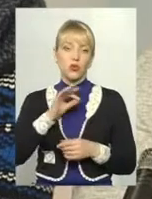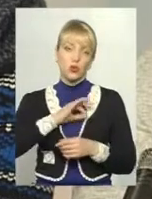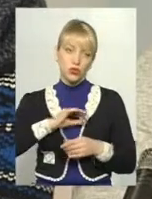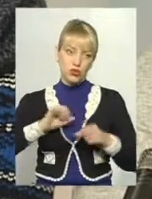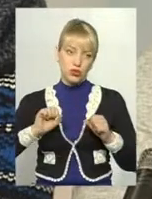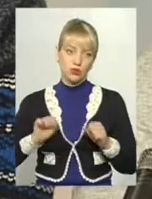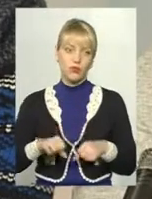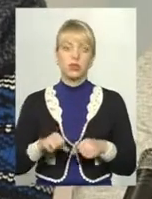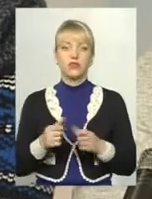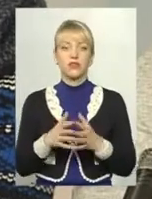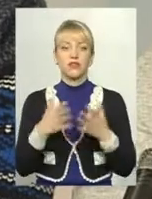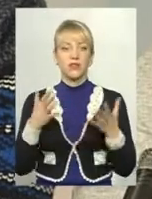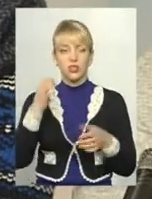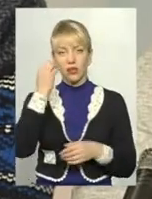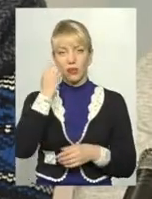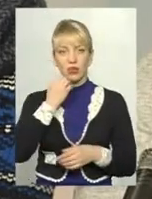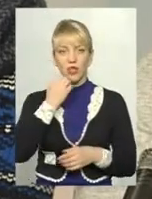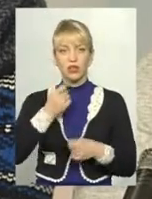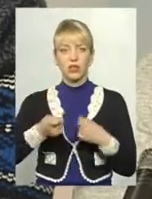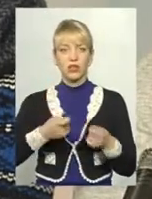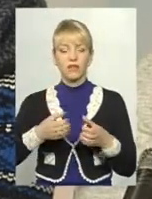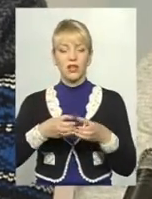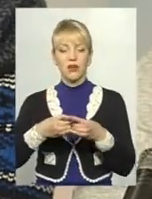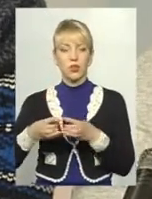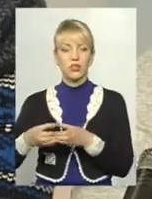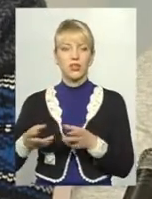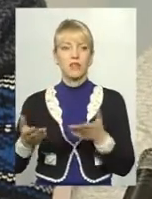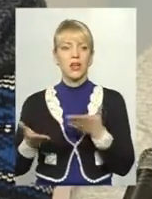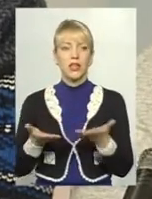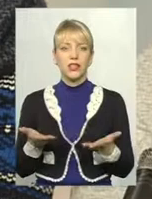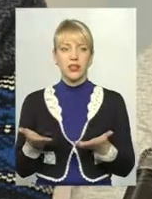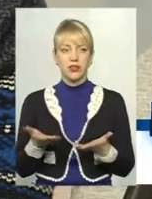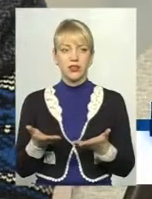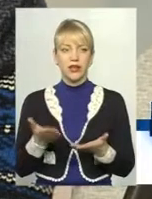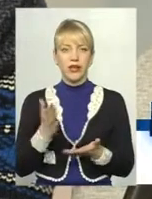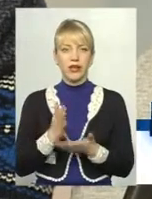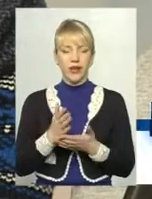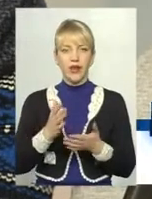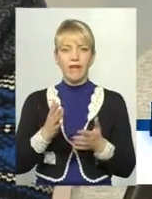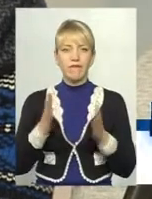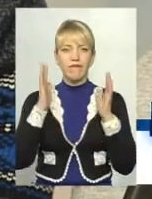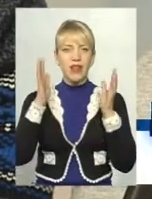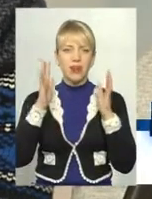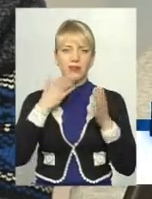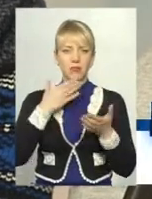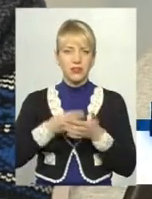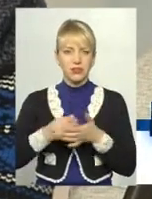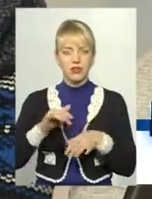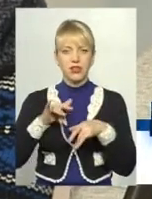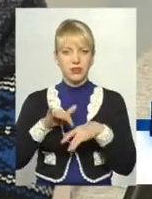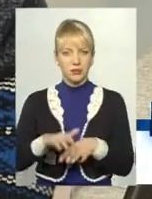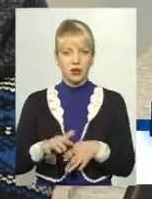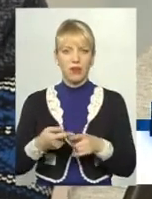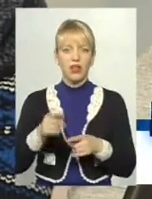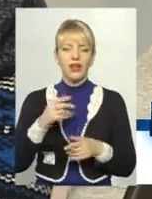можливістю, величезна подяка керівникам гуртків, які є фанатами своєї справи, бо навіть скажу